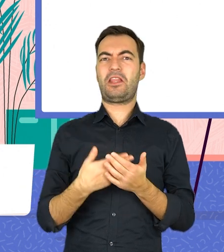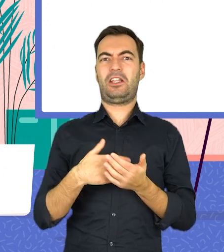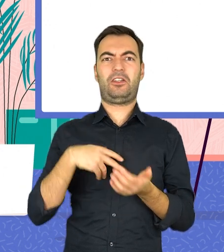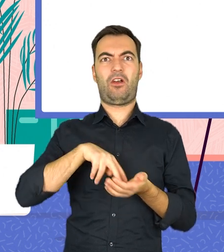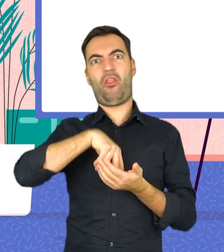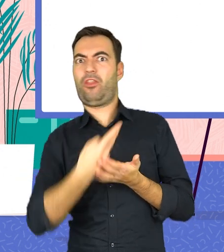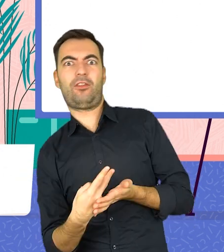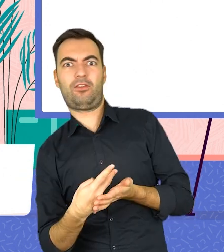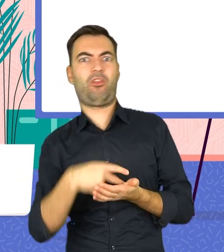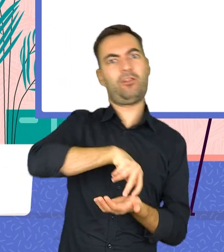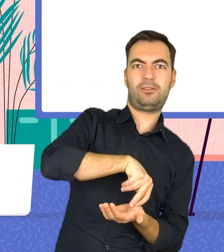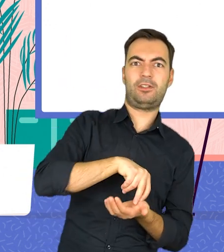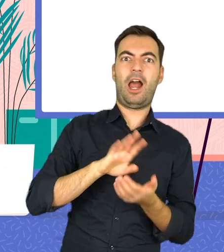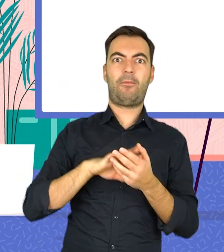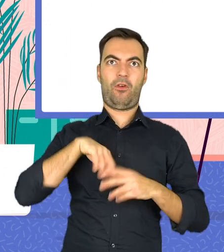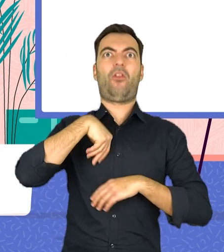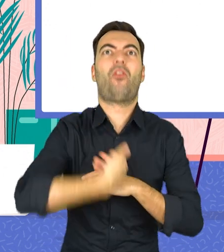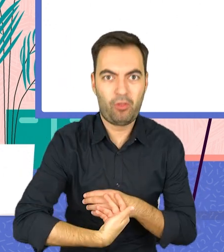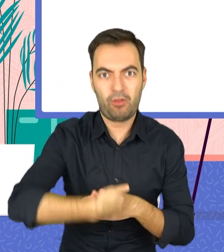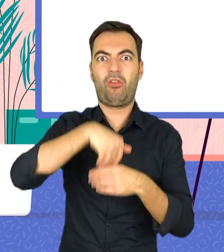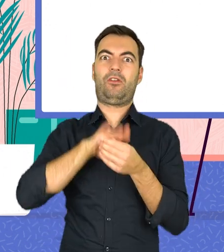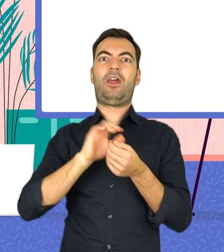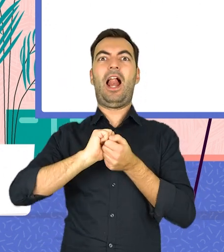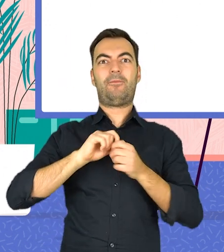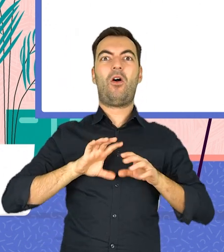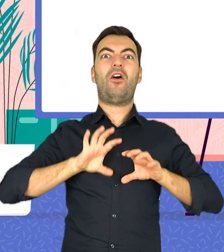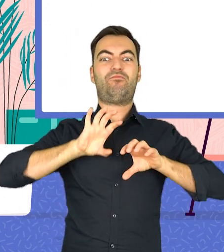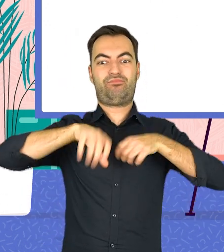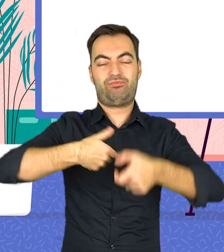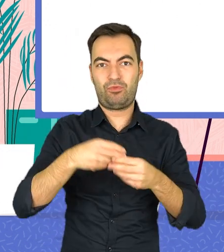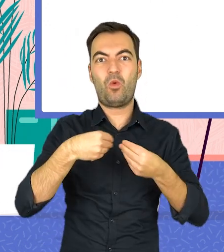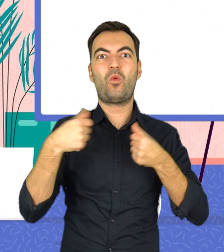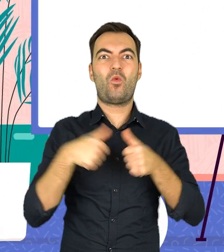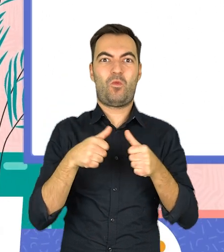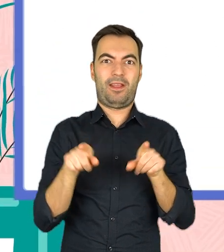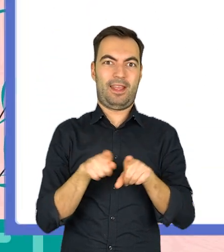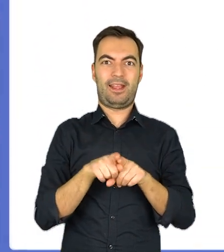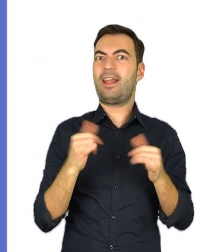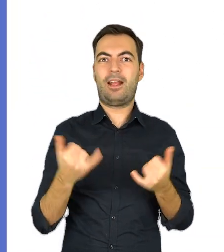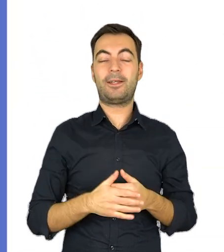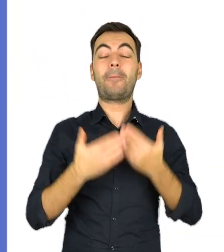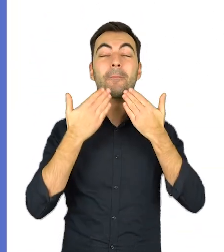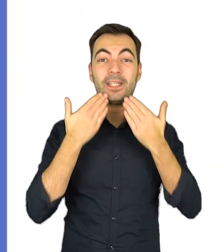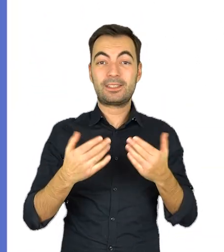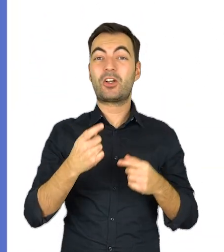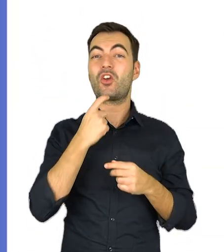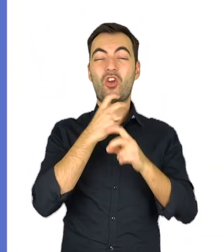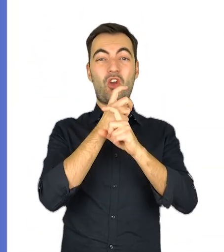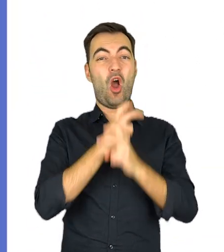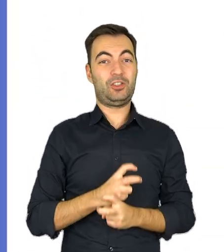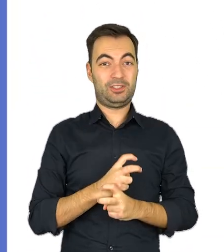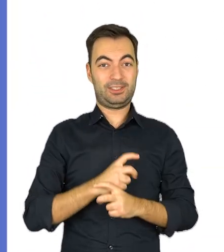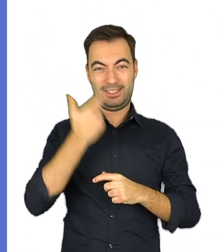Dlaczego się nie przewracamy, nie zginamy w pół albo nie rolujemy jak dywan? To dzięki kościom,